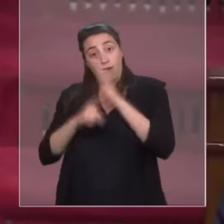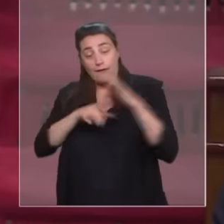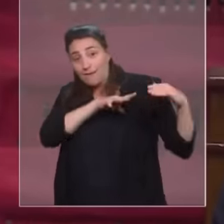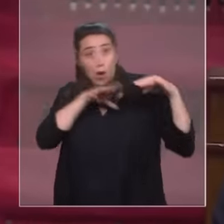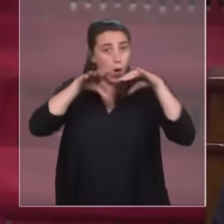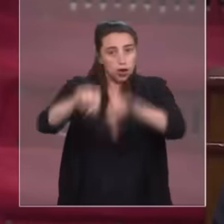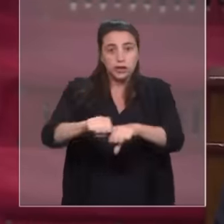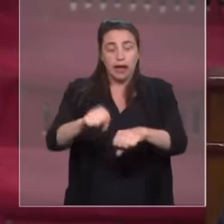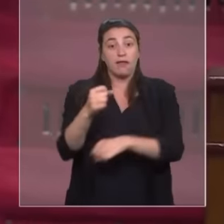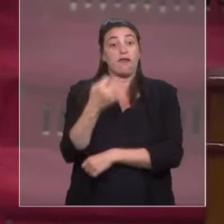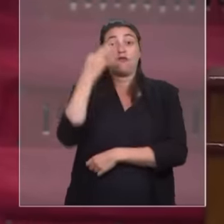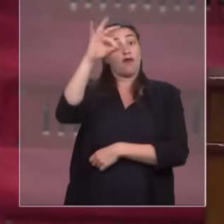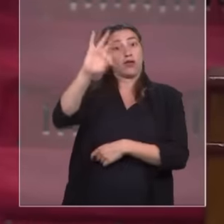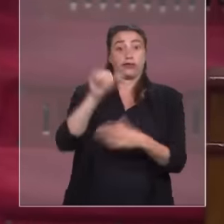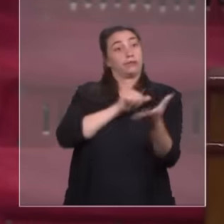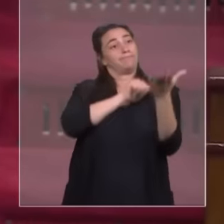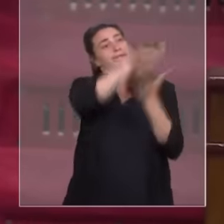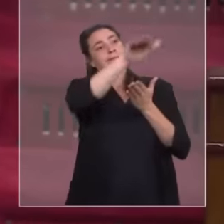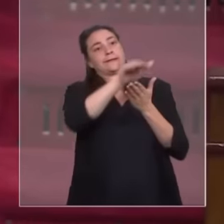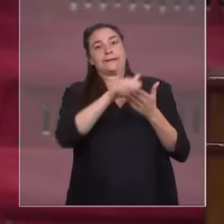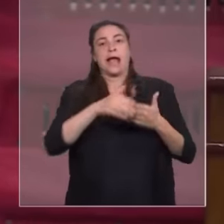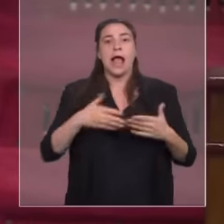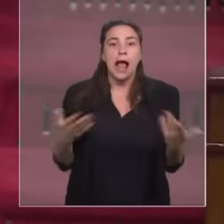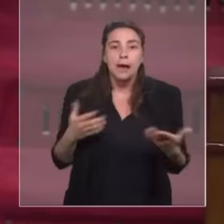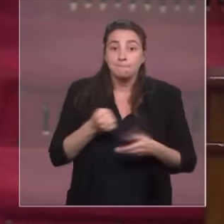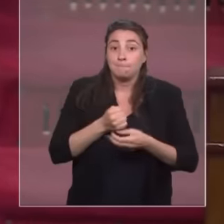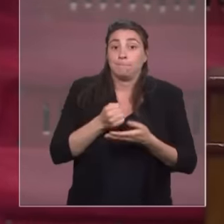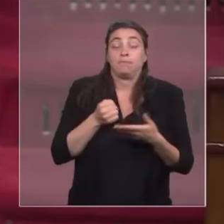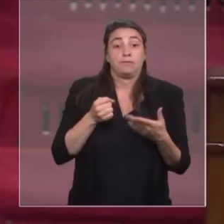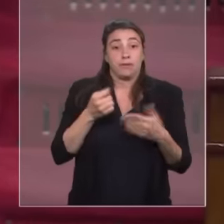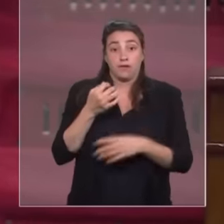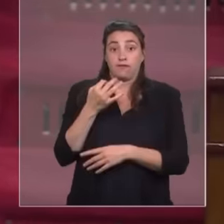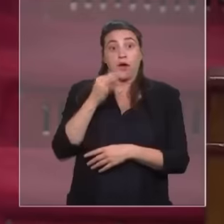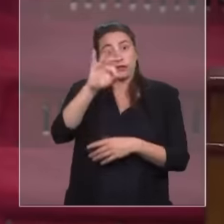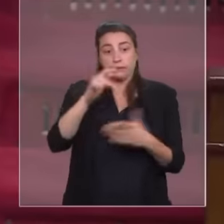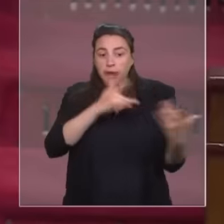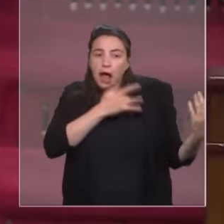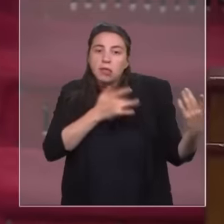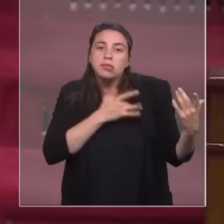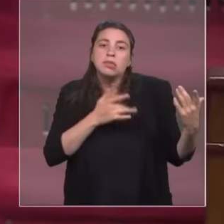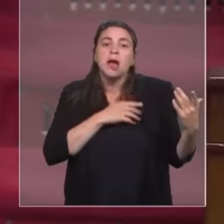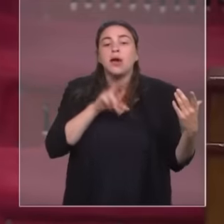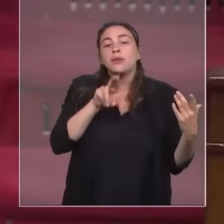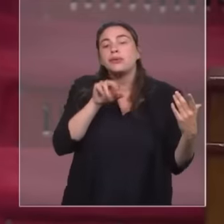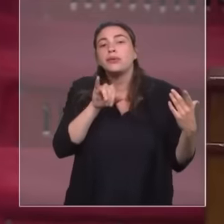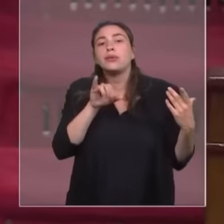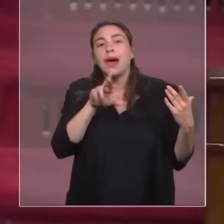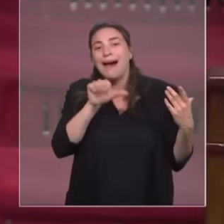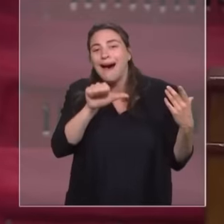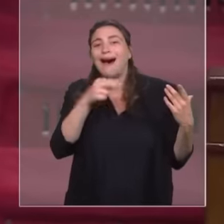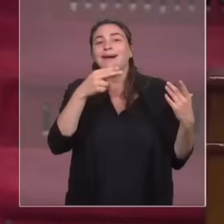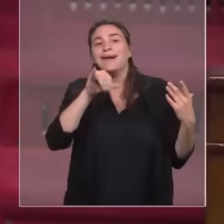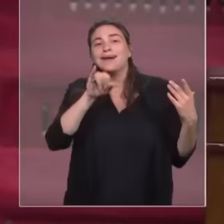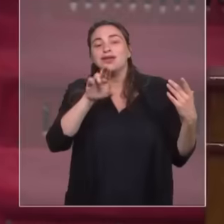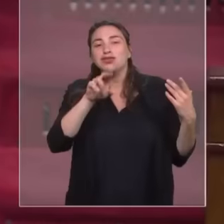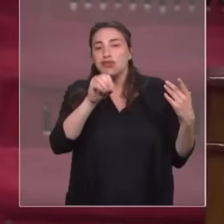grands revers. La faute à une politique pilotée pour nos intérêts économiques de l'uranium au pétrole. De même, ce même fait colonial qui